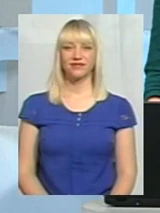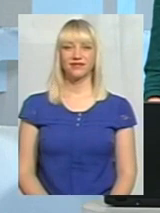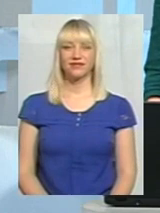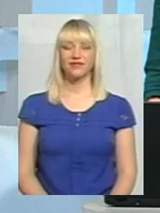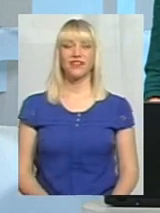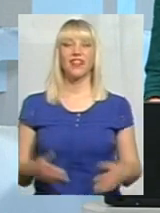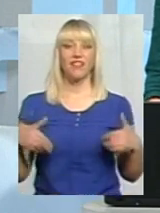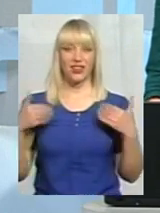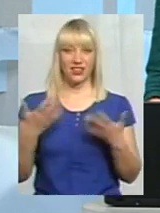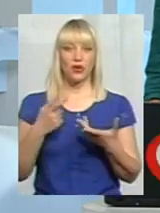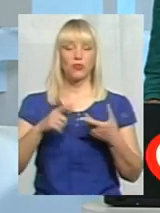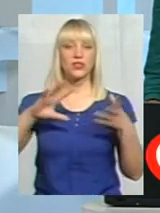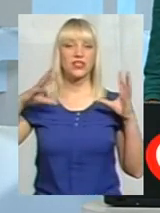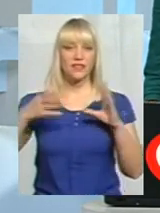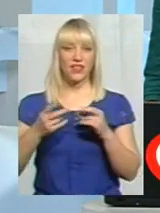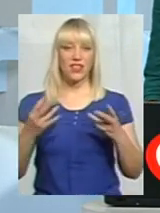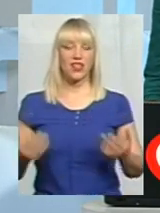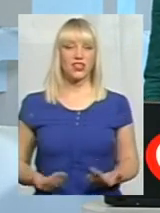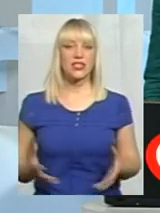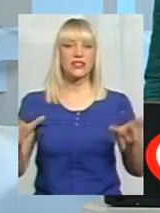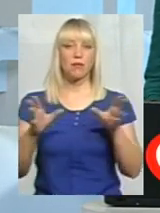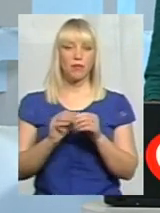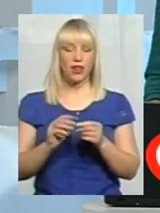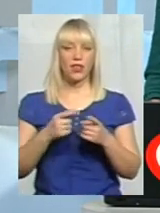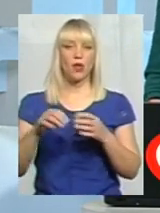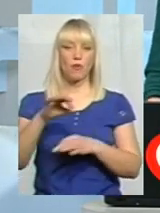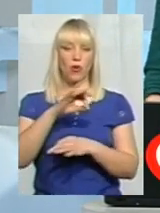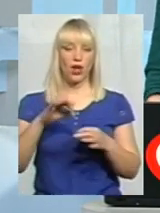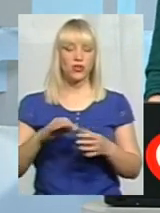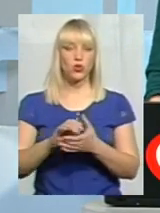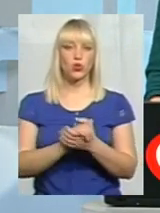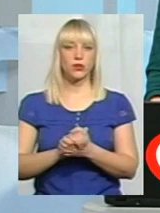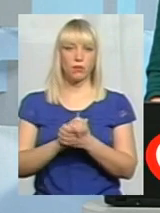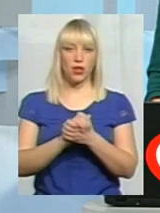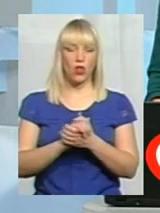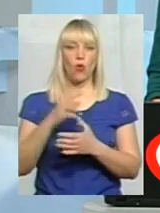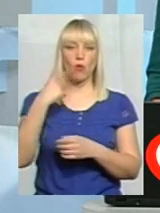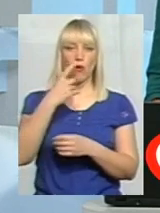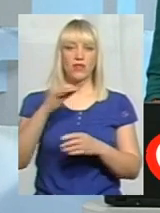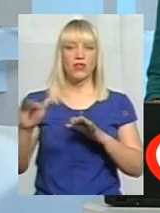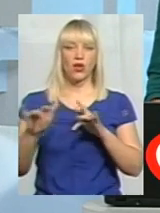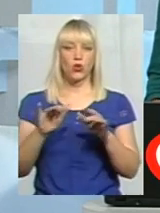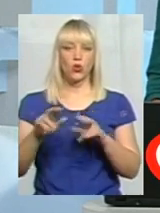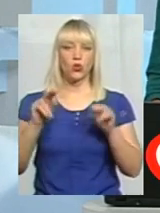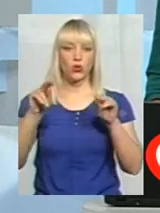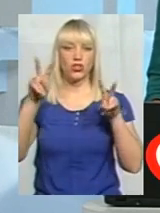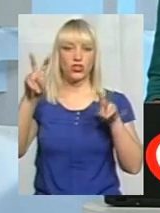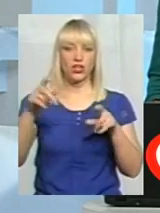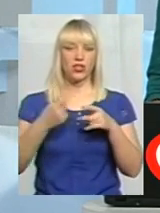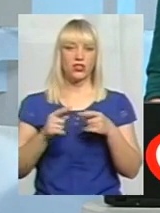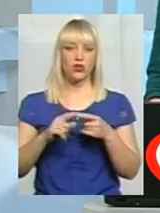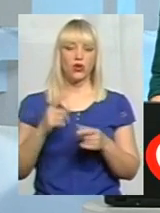Вітаємо, це «Звійте на живо» – спільний проєкт суспільного мовлення і руху «Чесно». Раз на місяць студія «Поділля Центр» перетворюється на